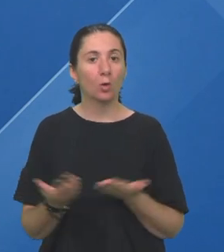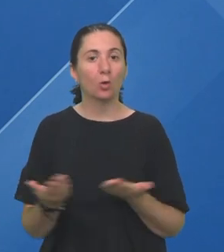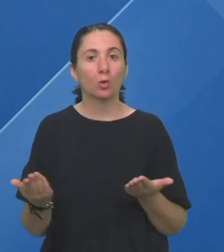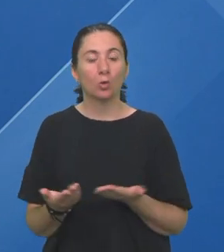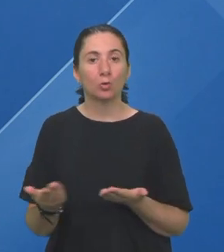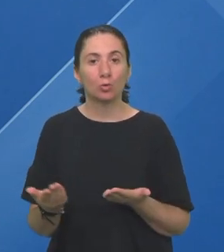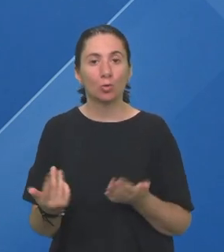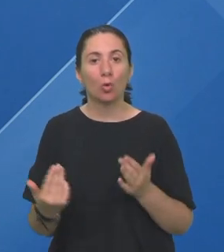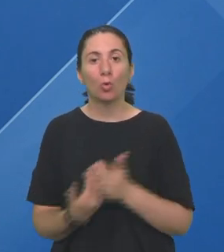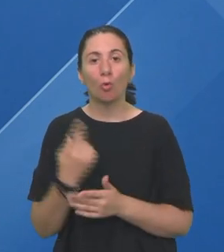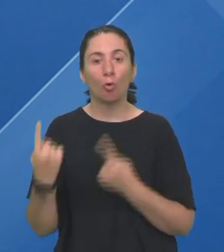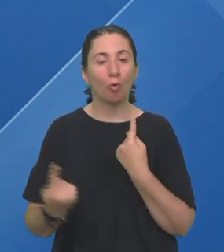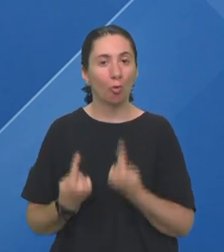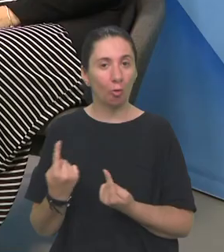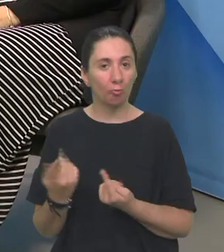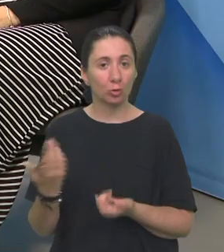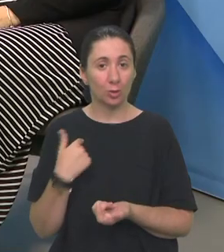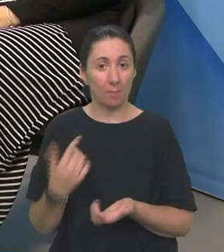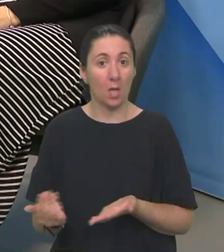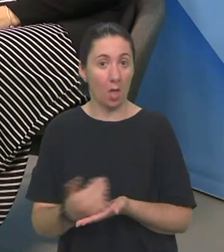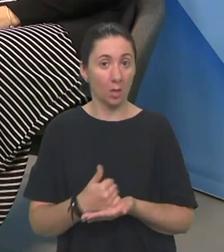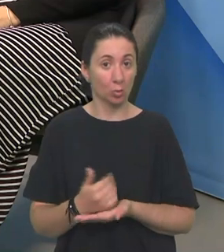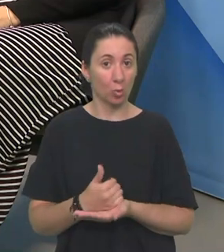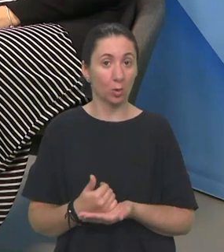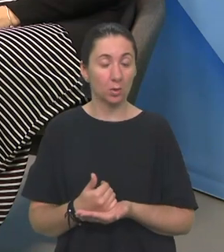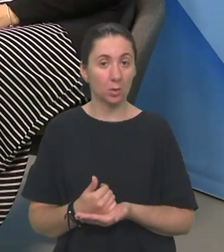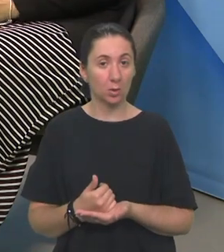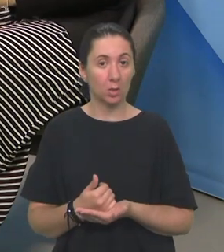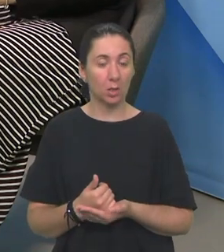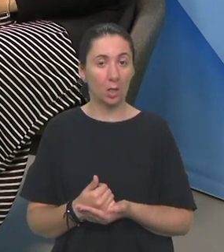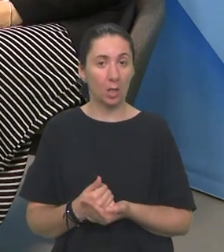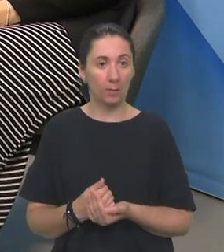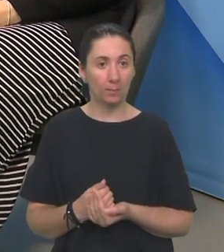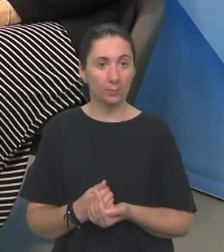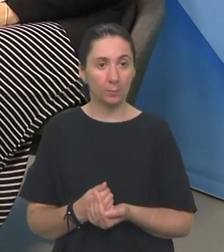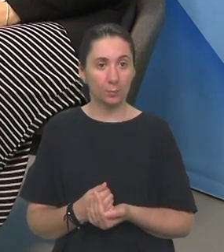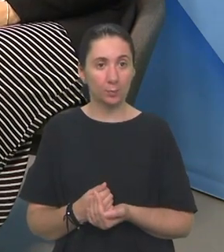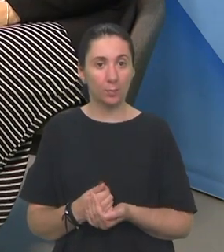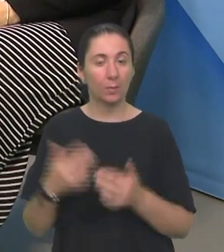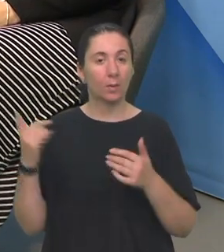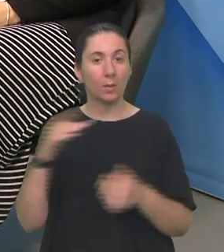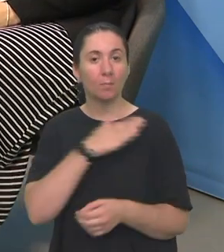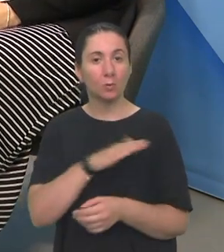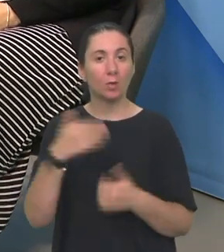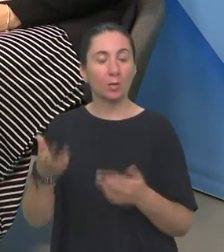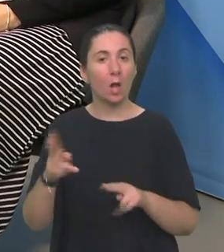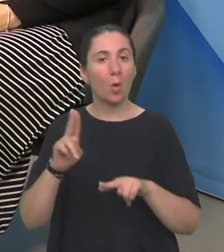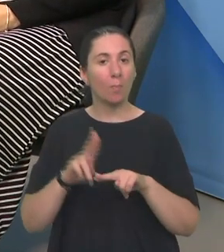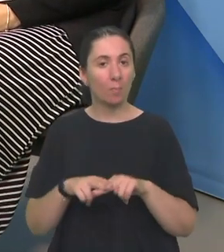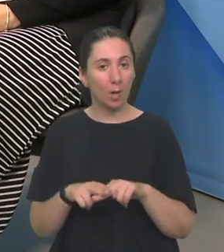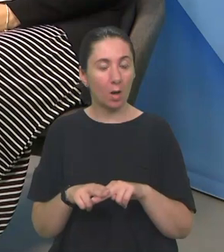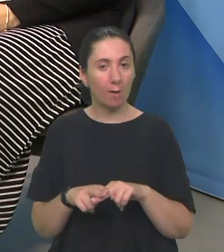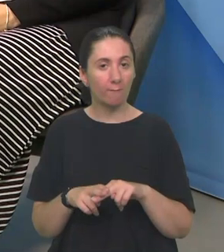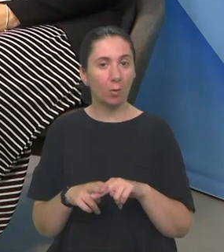novina dogodila što sam ja iskoristila Da su ministarstvo dao pravo